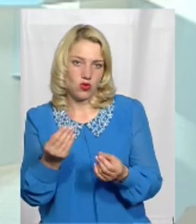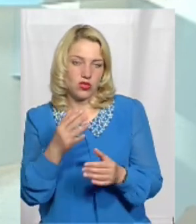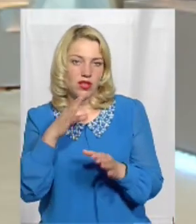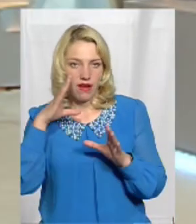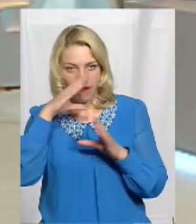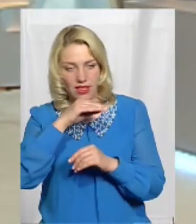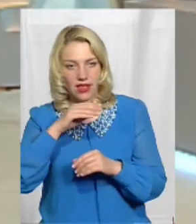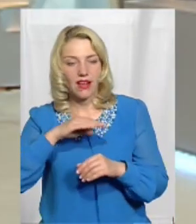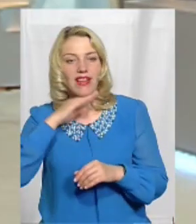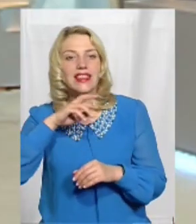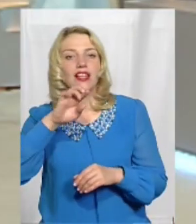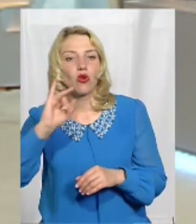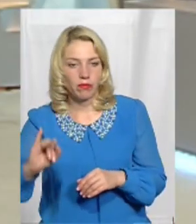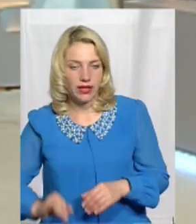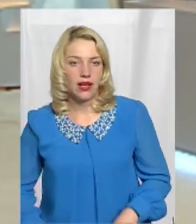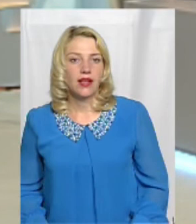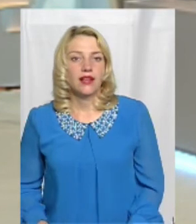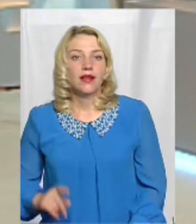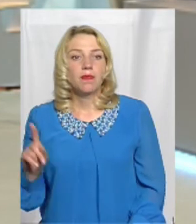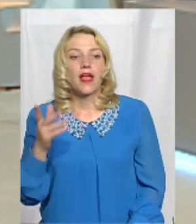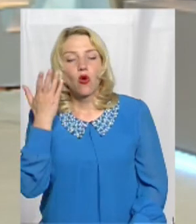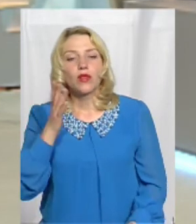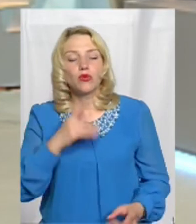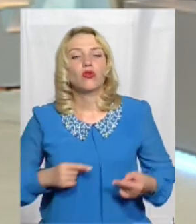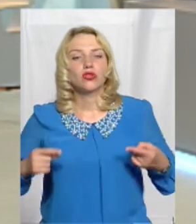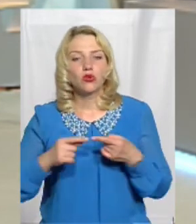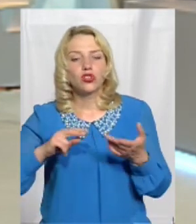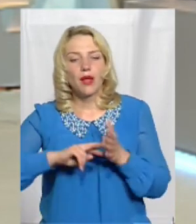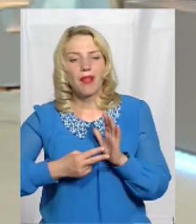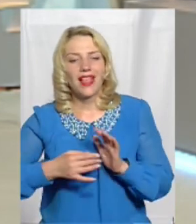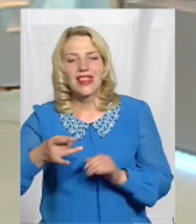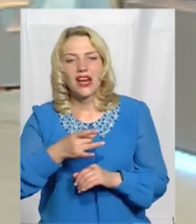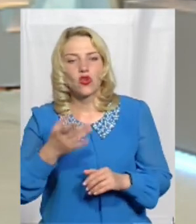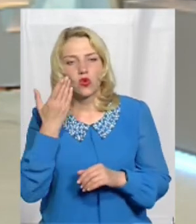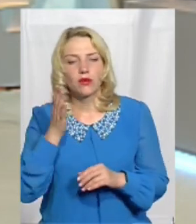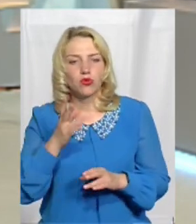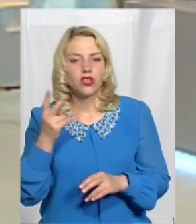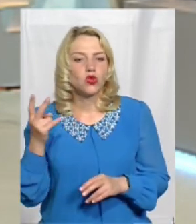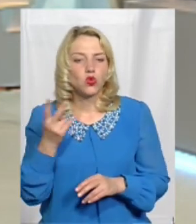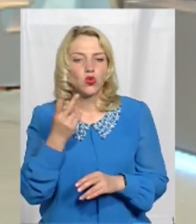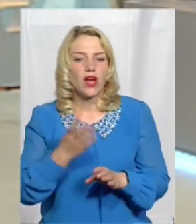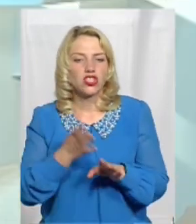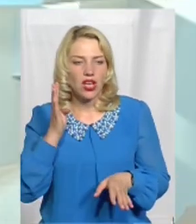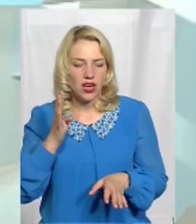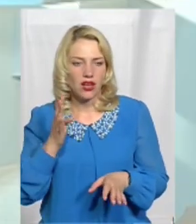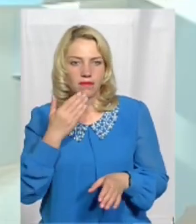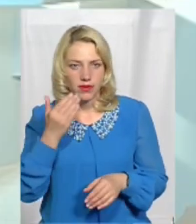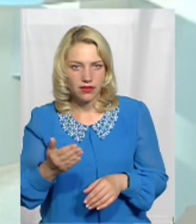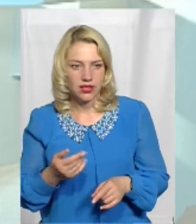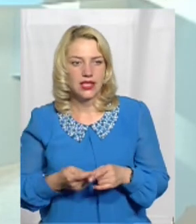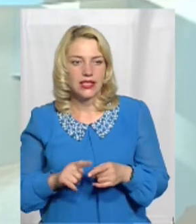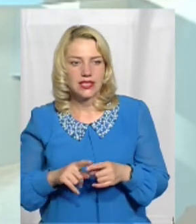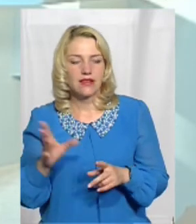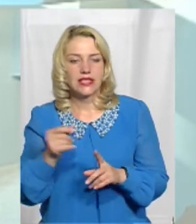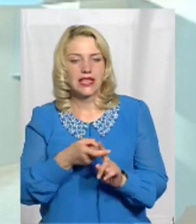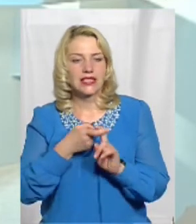І на завершення, коли буде остаточний план районів Коли буде ця друга черга децентралізації? Це